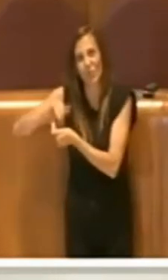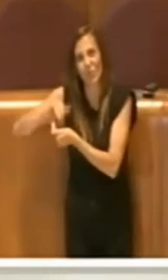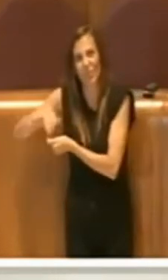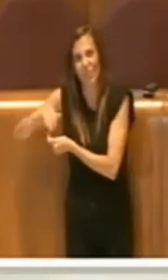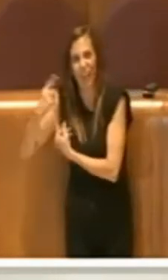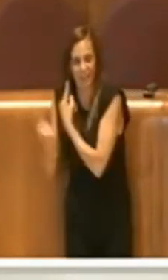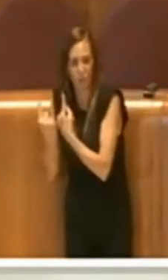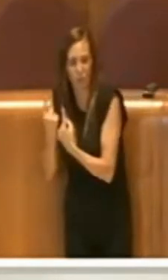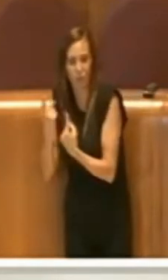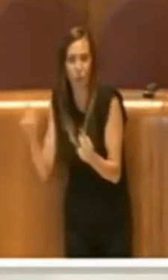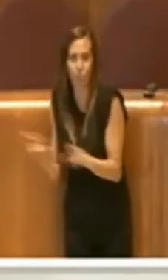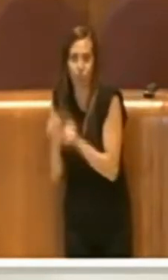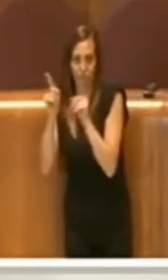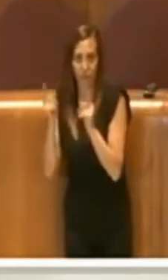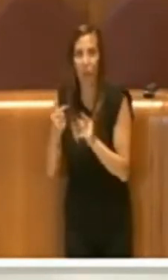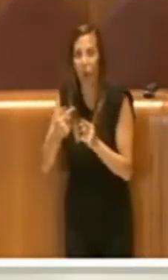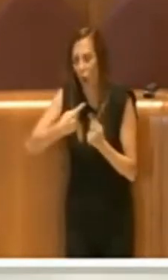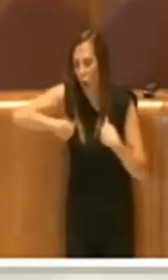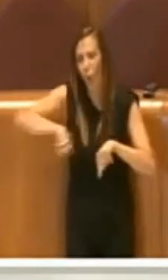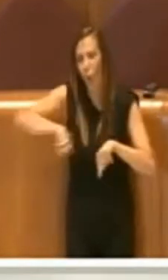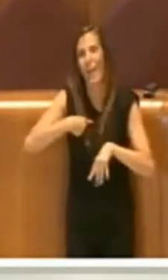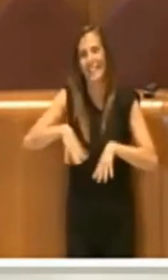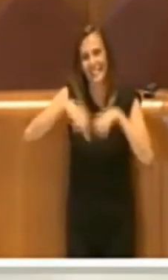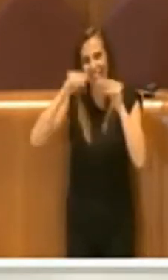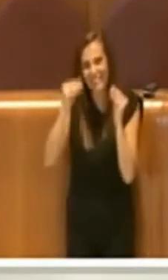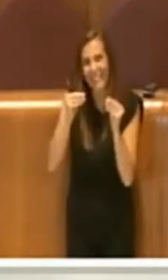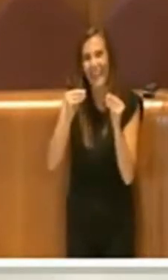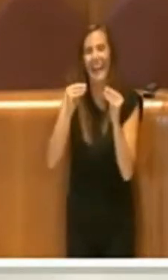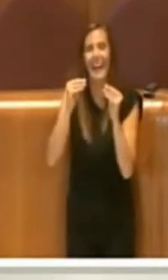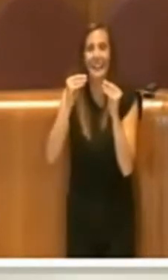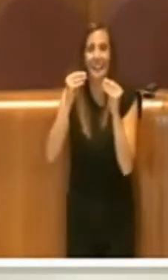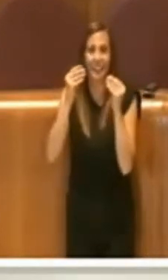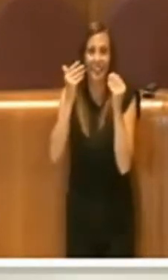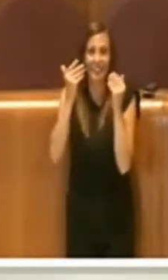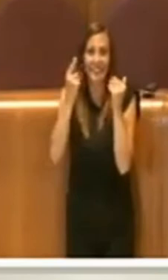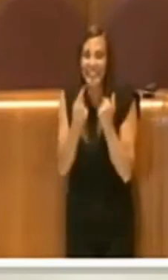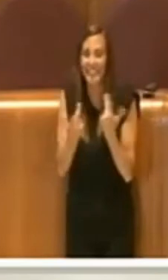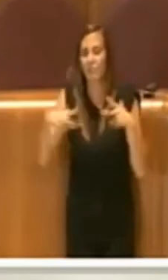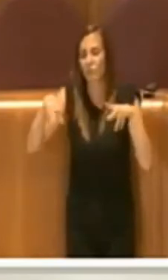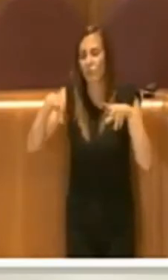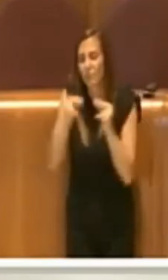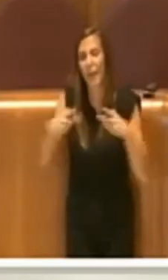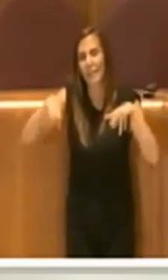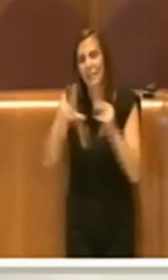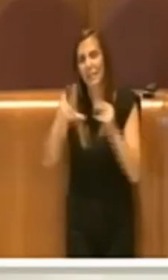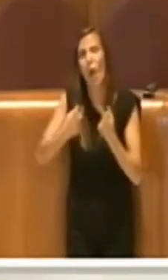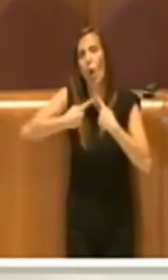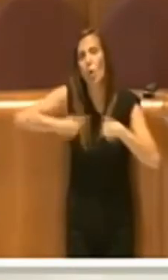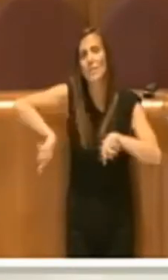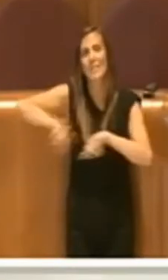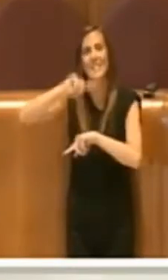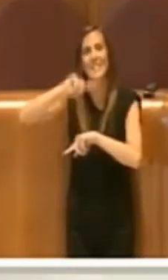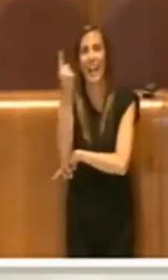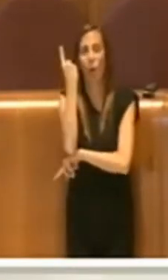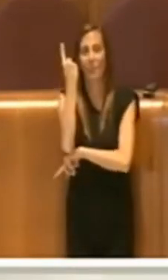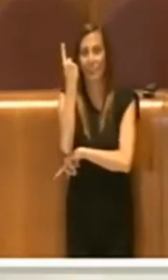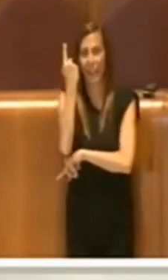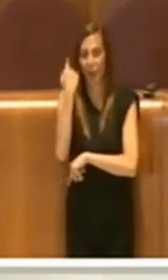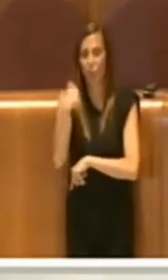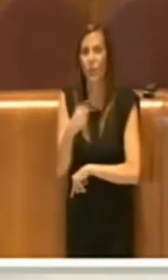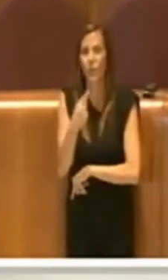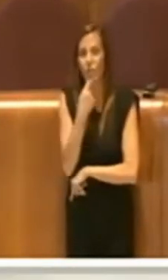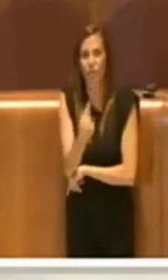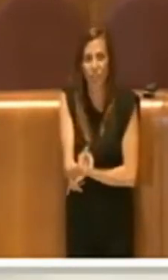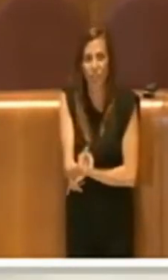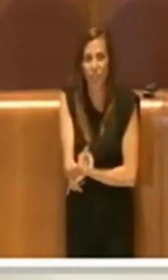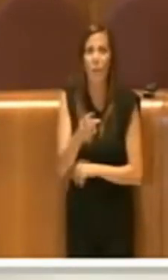intrapreso questa strada, c'è stata una fase iniziale, stata ampiamente detta e ridetta in tutti i consigli strazionari e quando ne abbiamo parlato